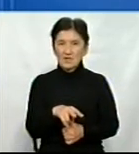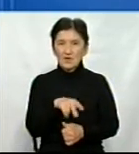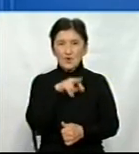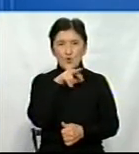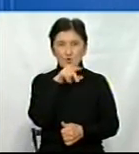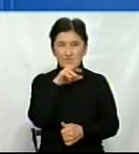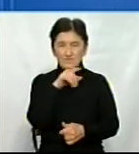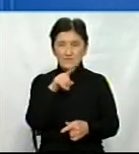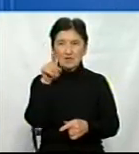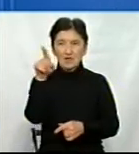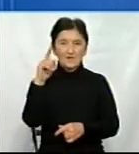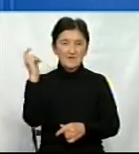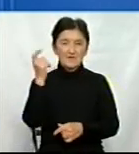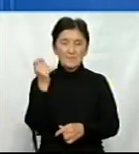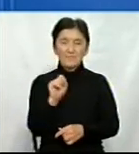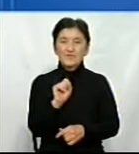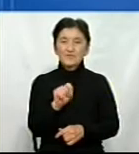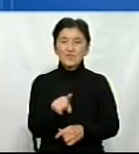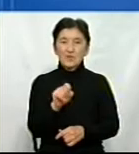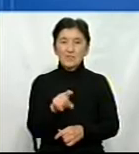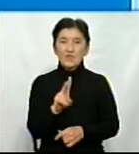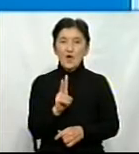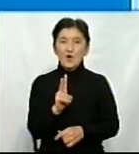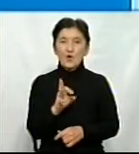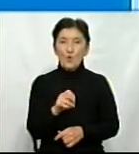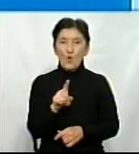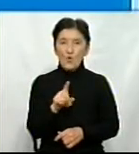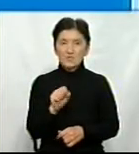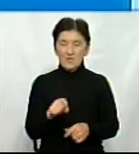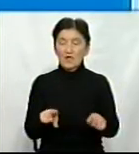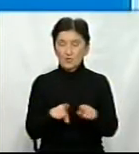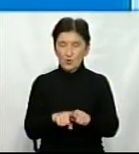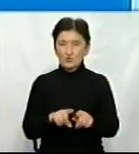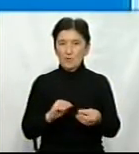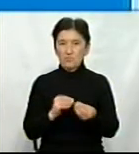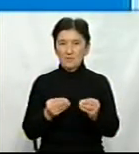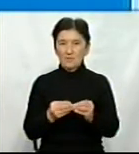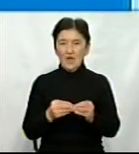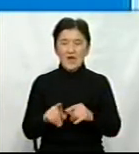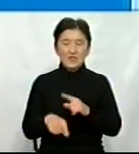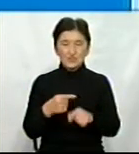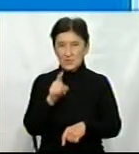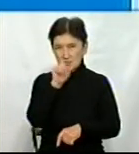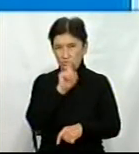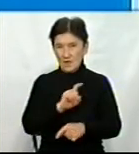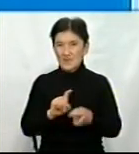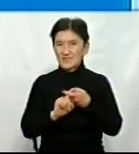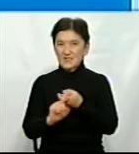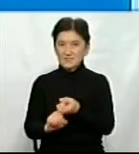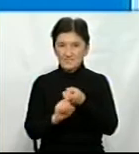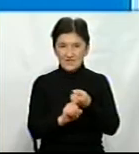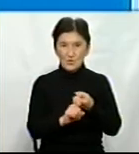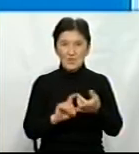фермерське господарство «Золота коза». Але, на жаль, і це теж проблема через поганий зв'язок, через поганий